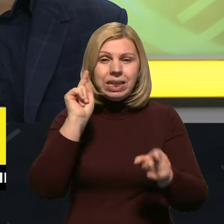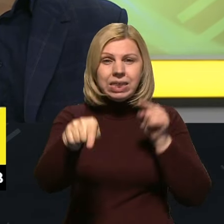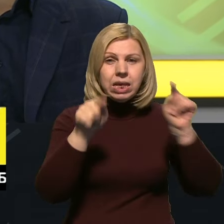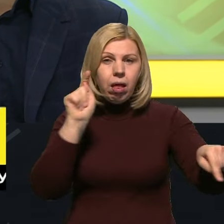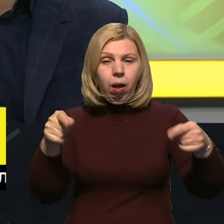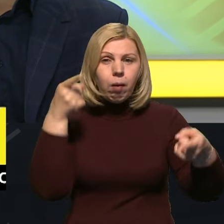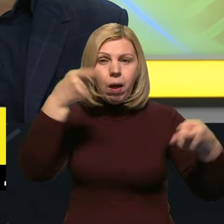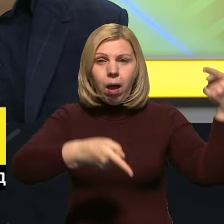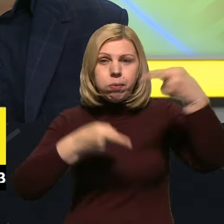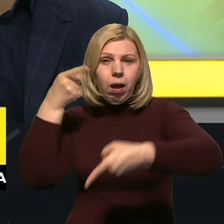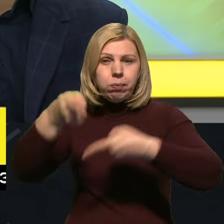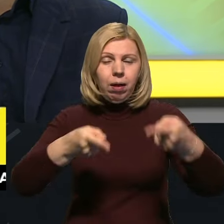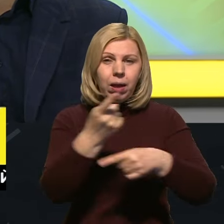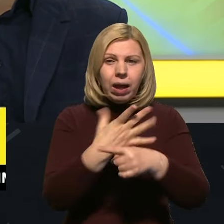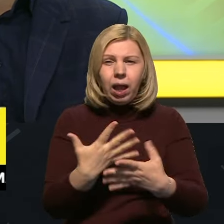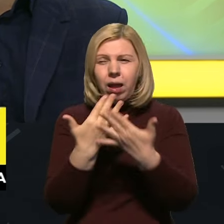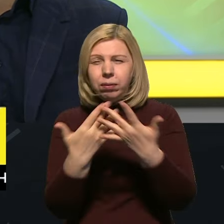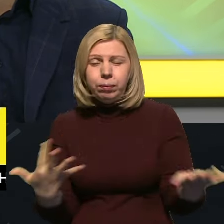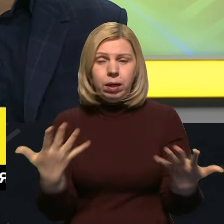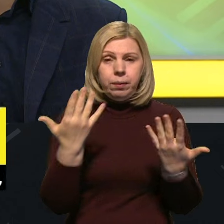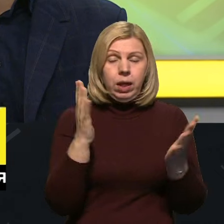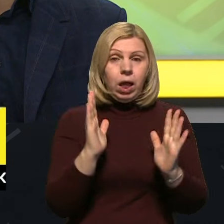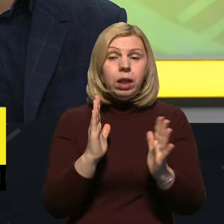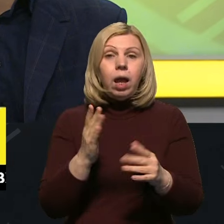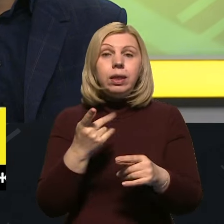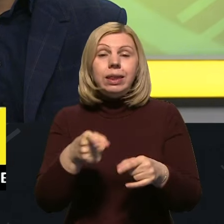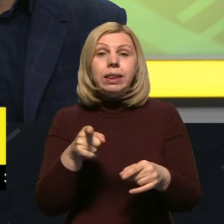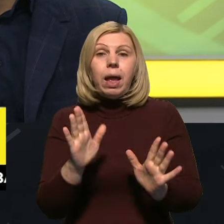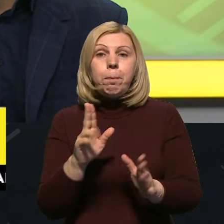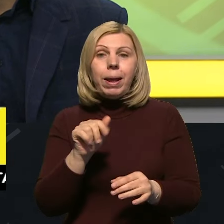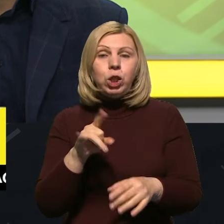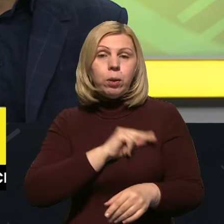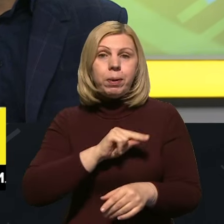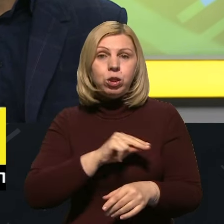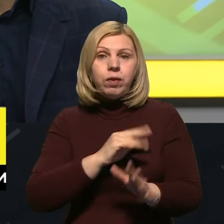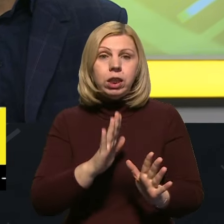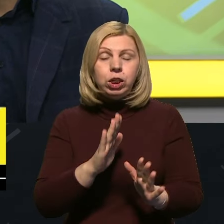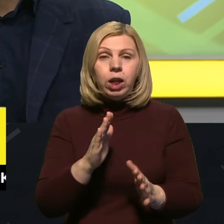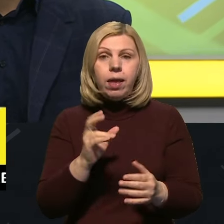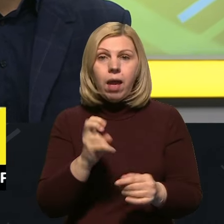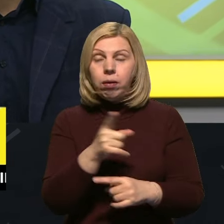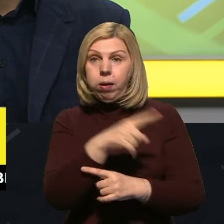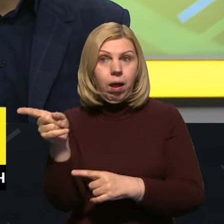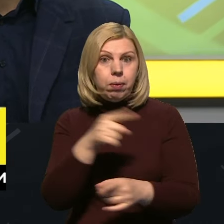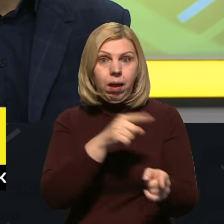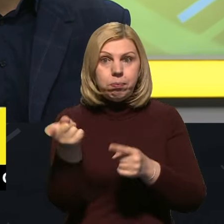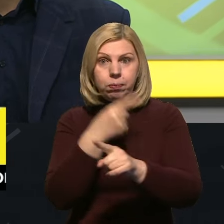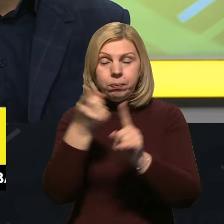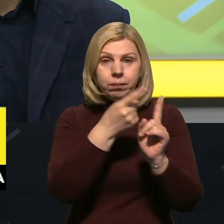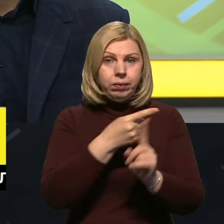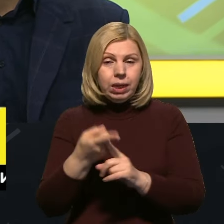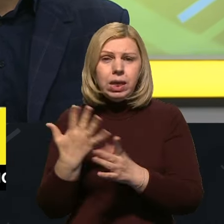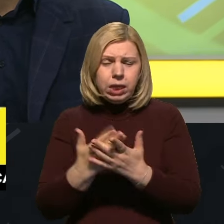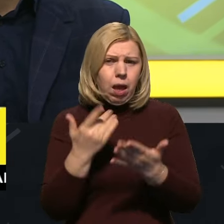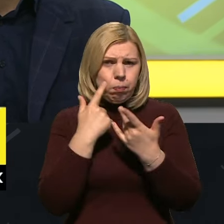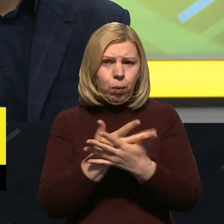Києву балістичних ракет, там півтора десятки лише. І там Петрівд працював просто у лежамі кулемета. Про це все є публічне інтерв